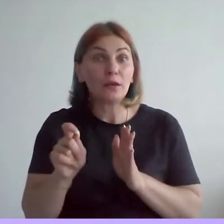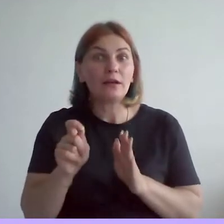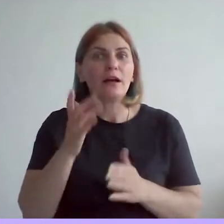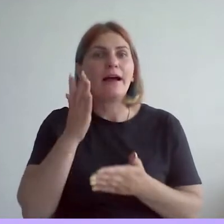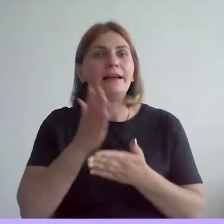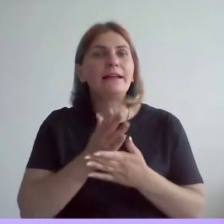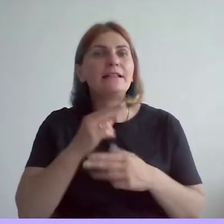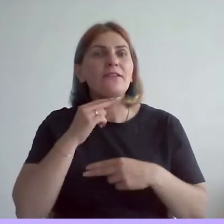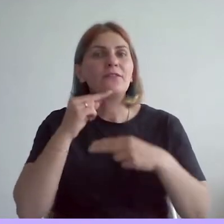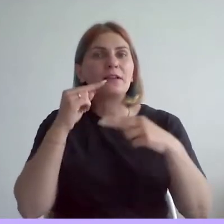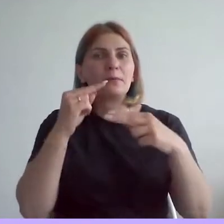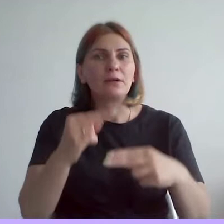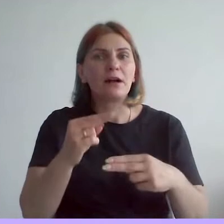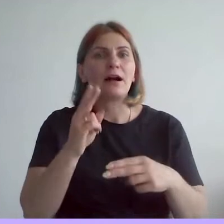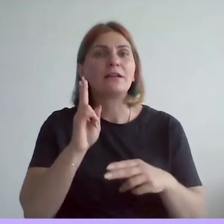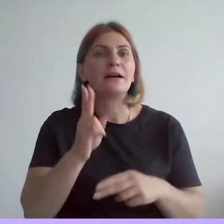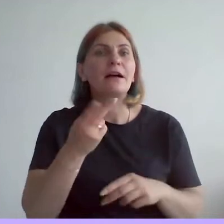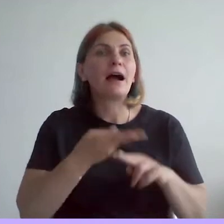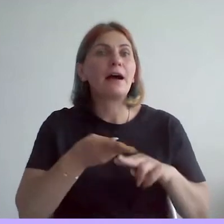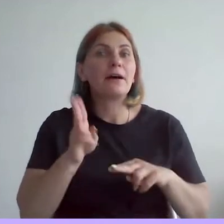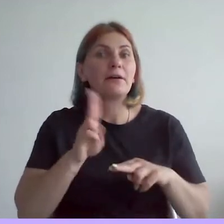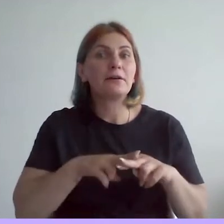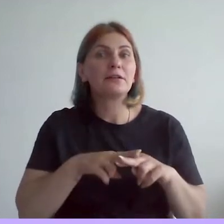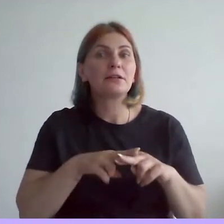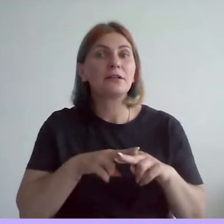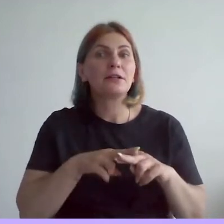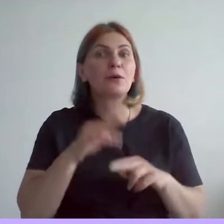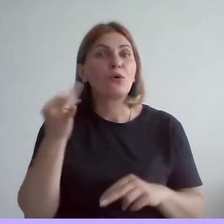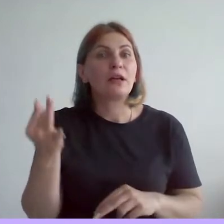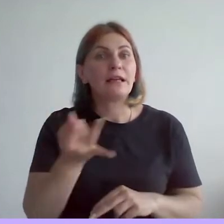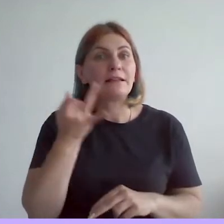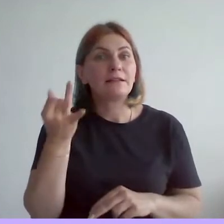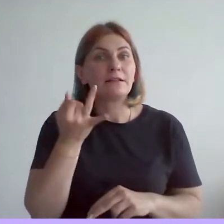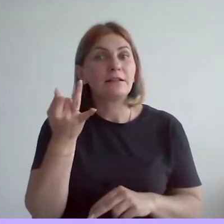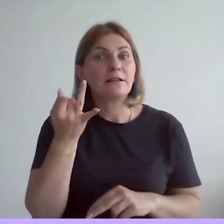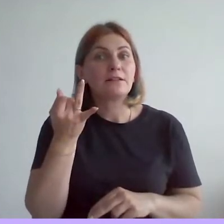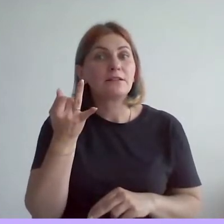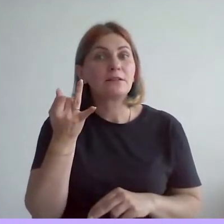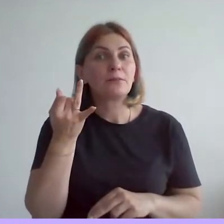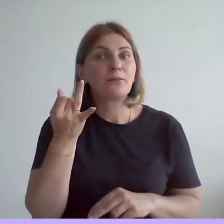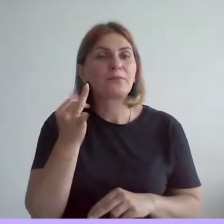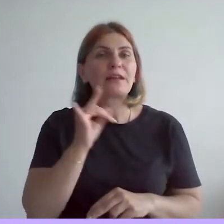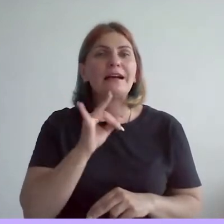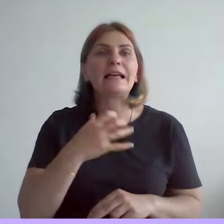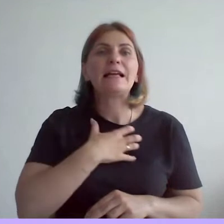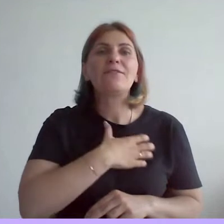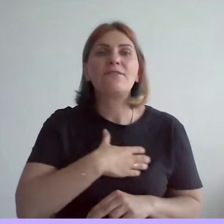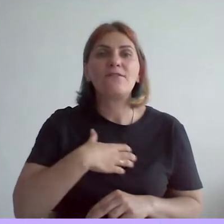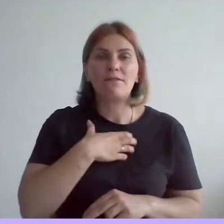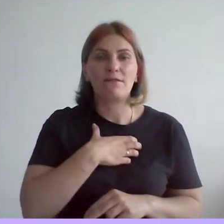внимание к этому интересному и такому важному